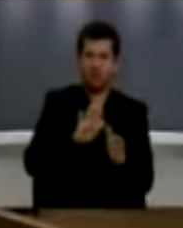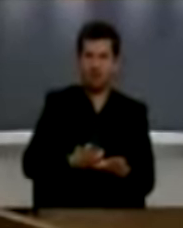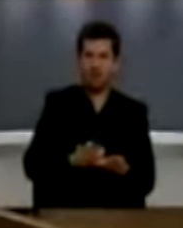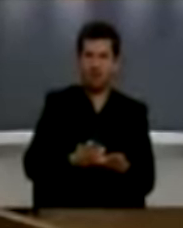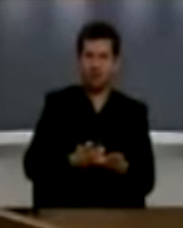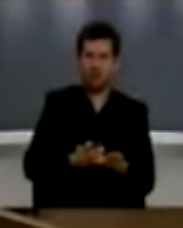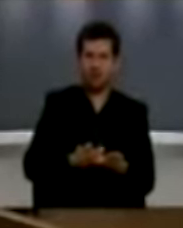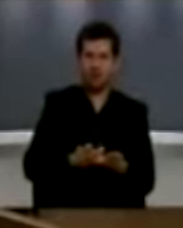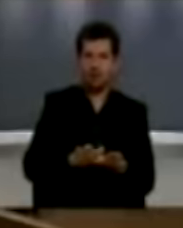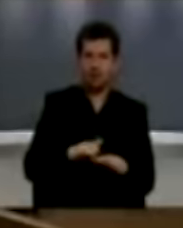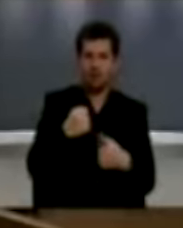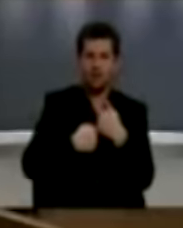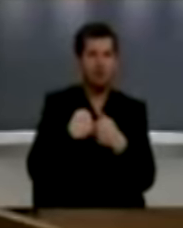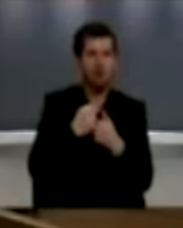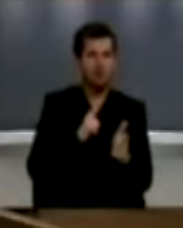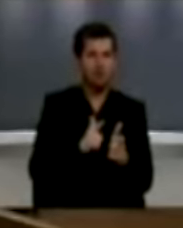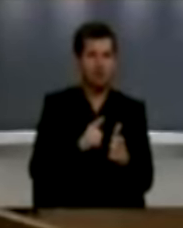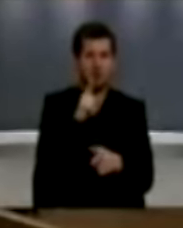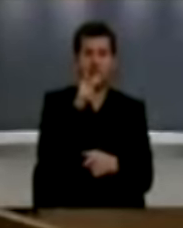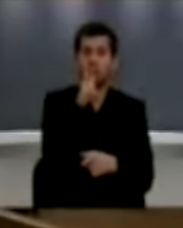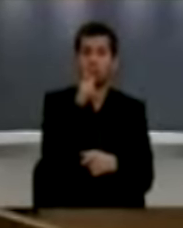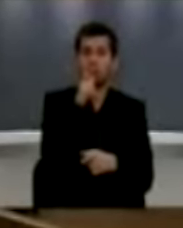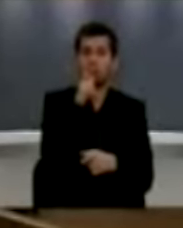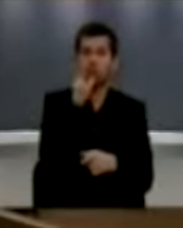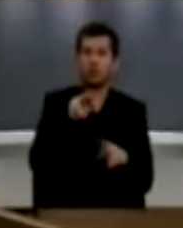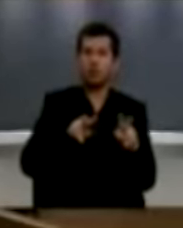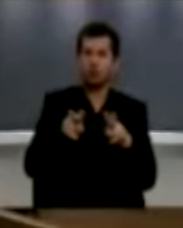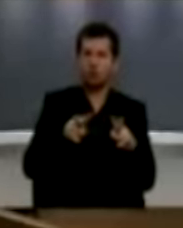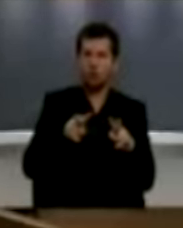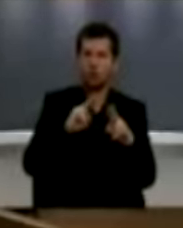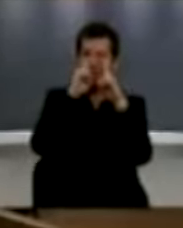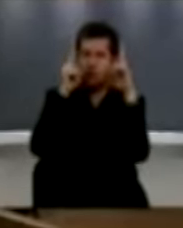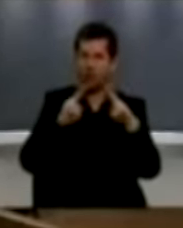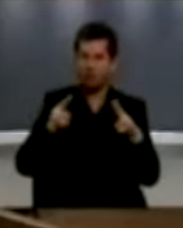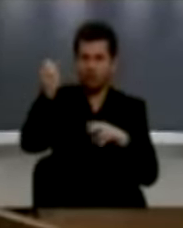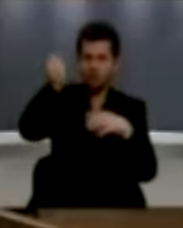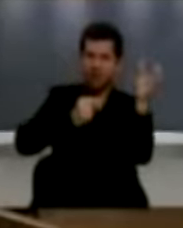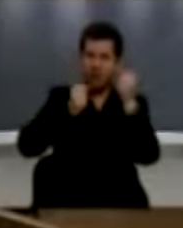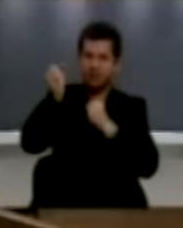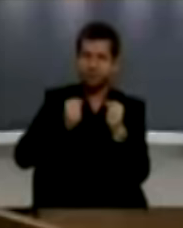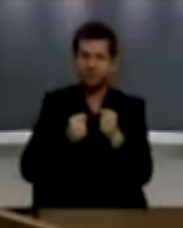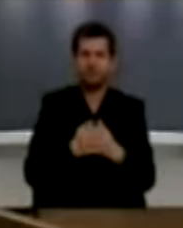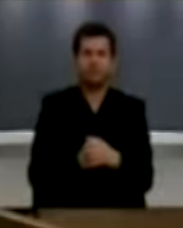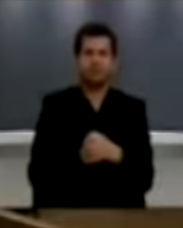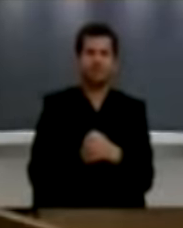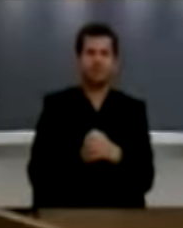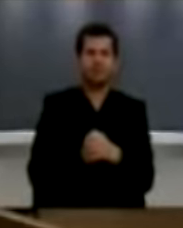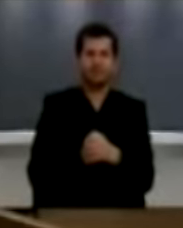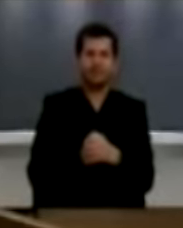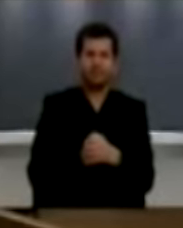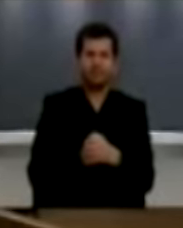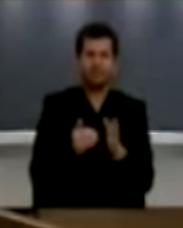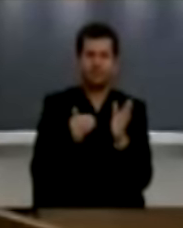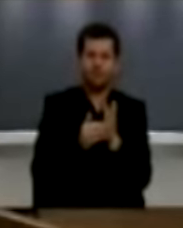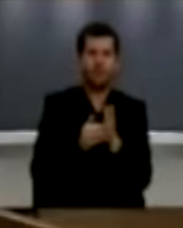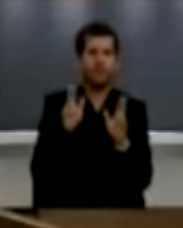krim e luftës e nëse duhet që po marim me dhe gjukatë se prokurorë në dërkomtar e nëse duhet që po imaj